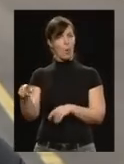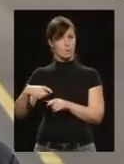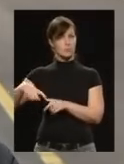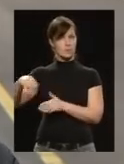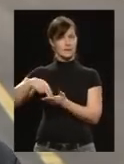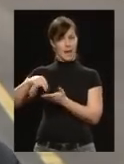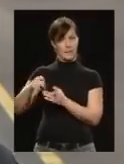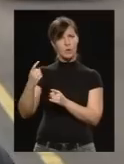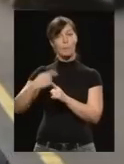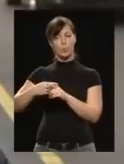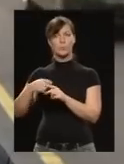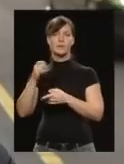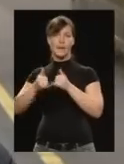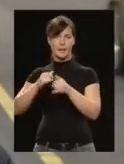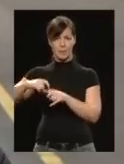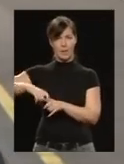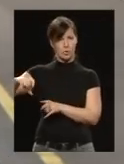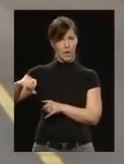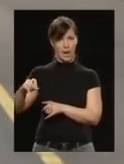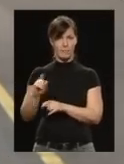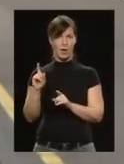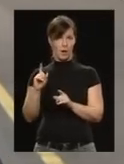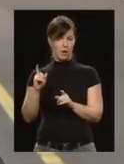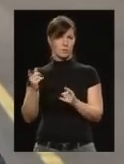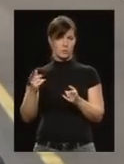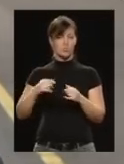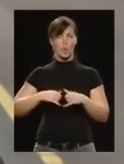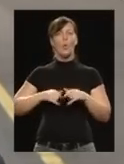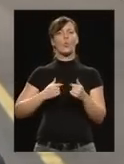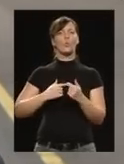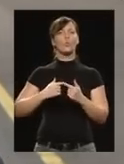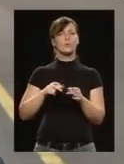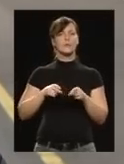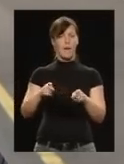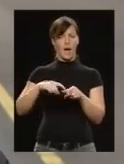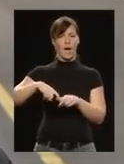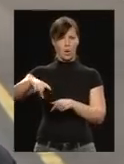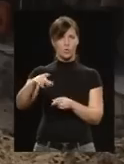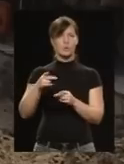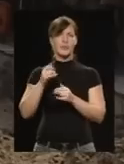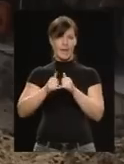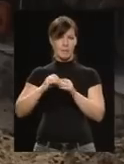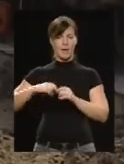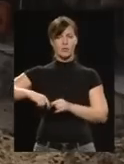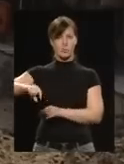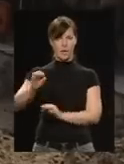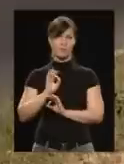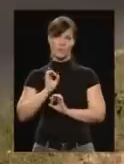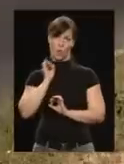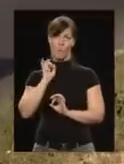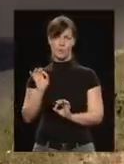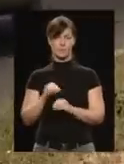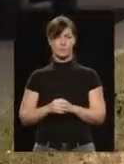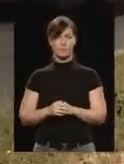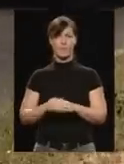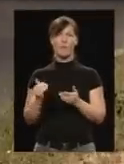kerékpározik, és egy útestet keresztez a kerékpáros, és nem az úttesten, bátran biciklizzenek az úttesten. A Fóti út felújítása